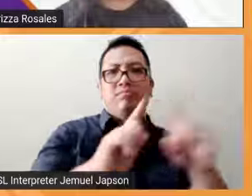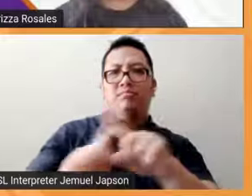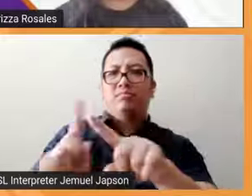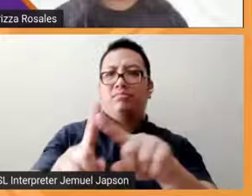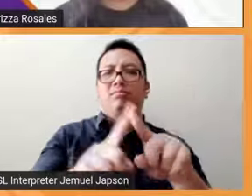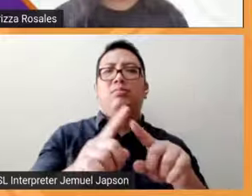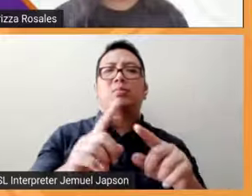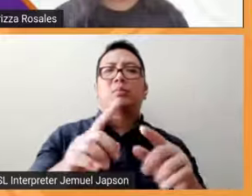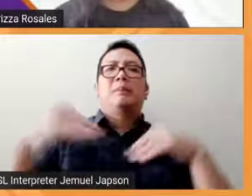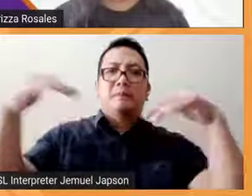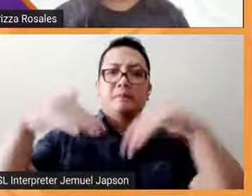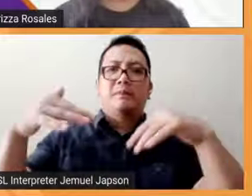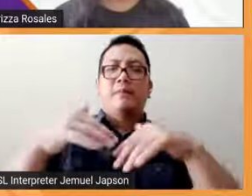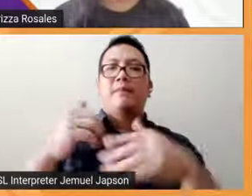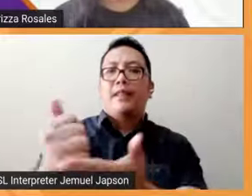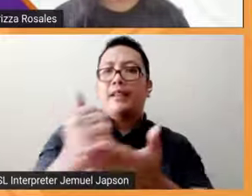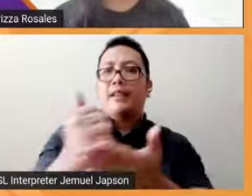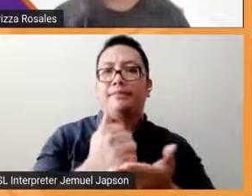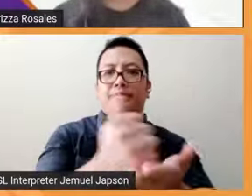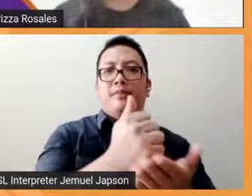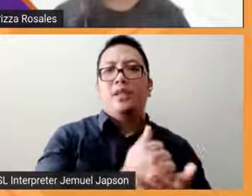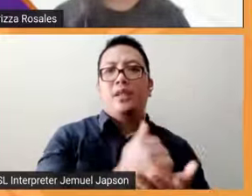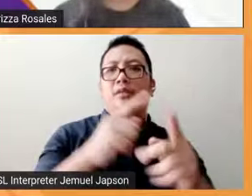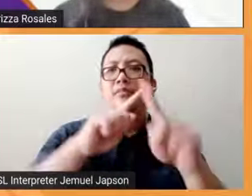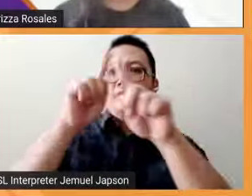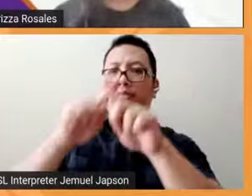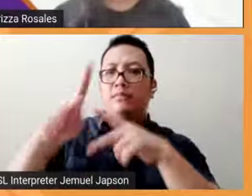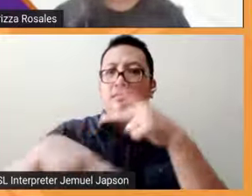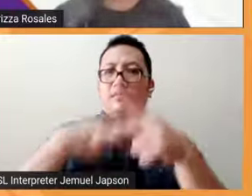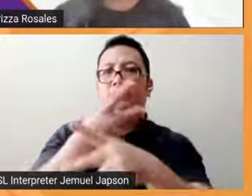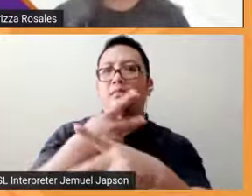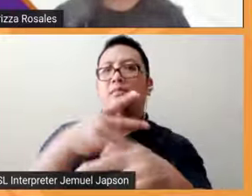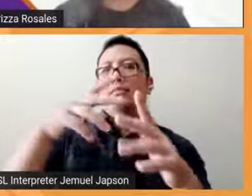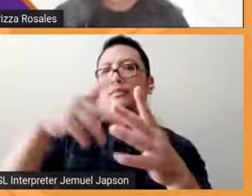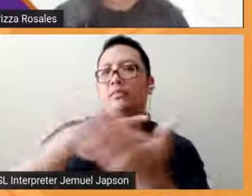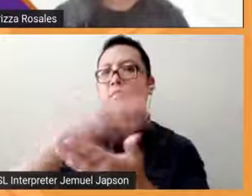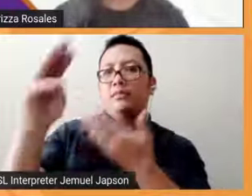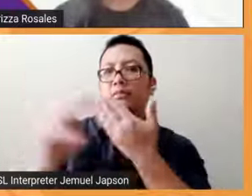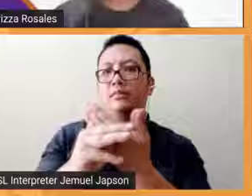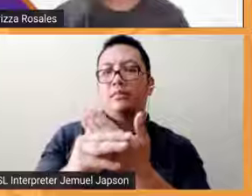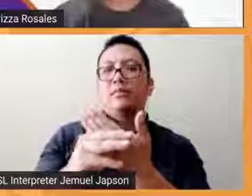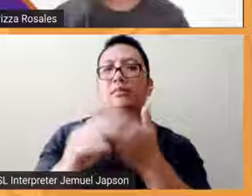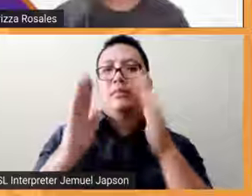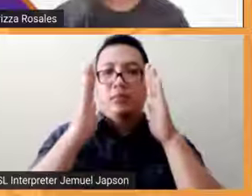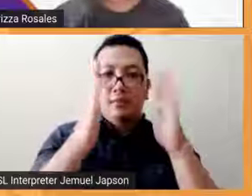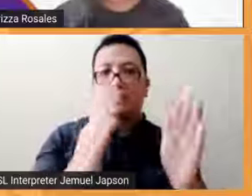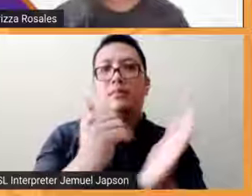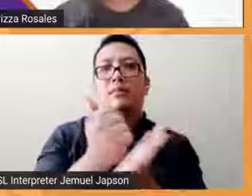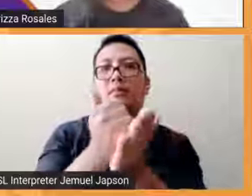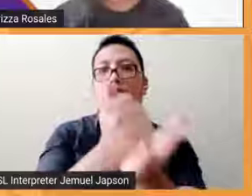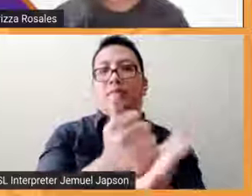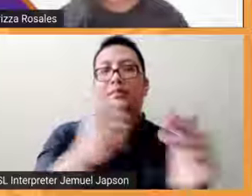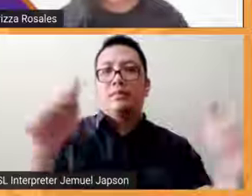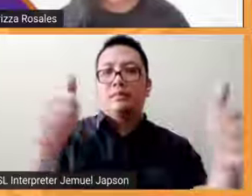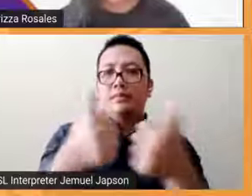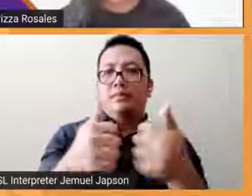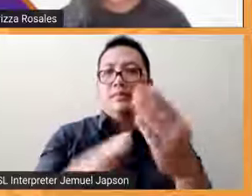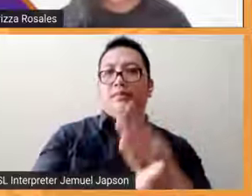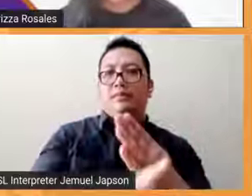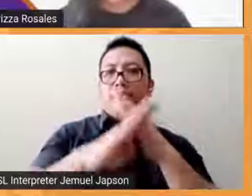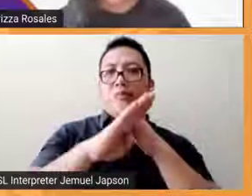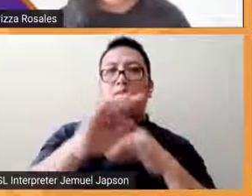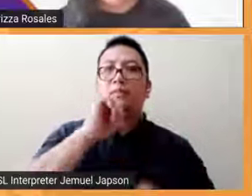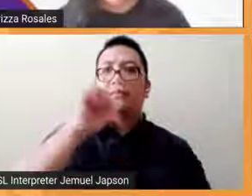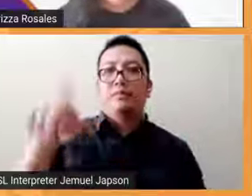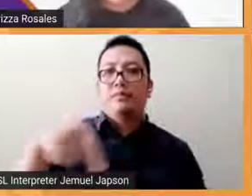pagtulungan yung mga programa patungkol po sa or pagtugon sa mga challenges and barriers hindi lamang